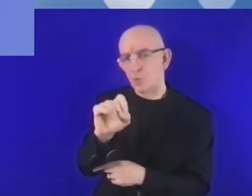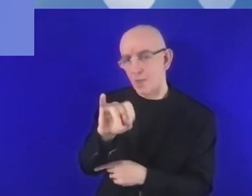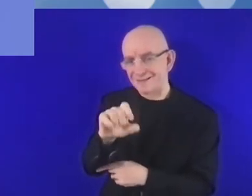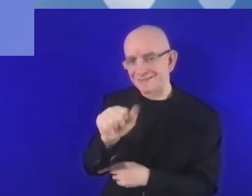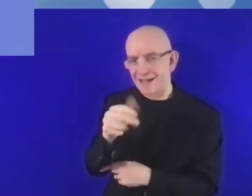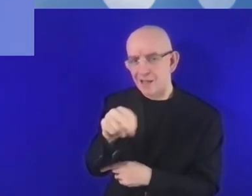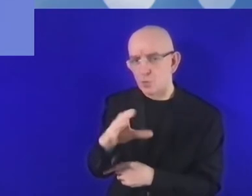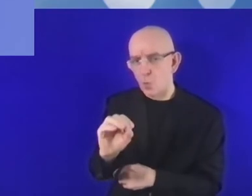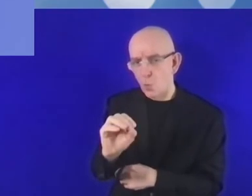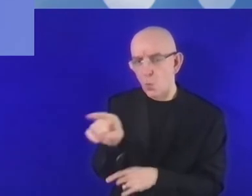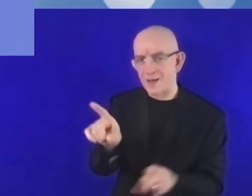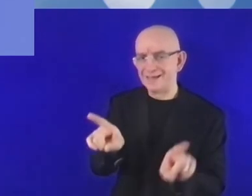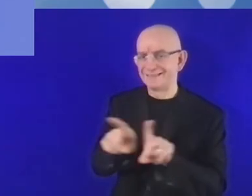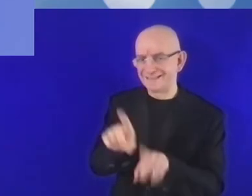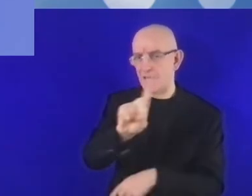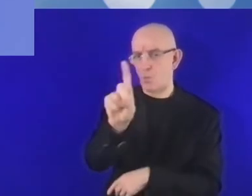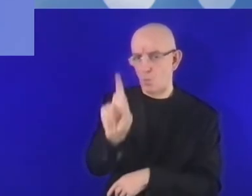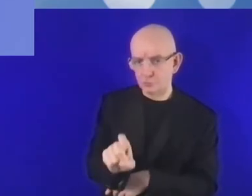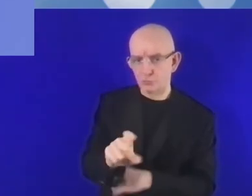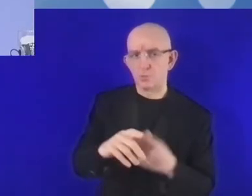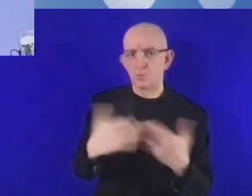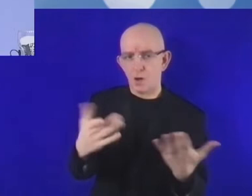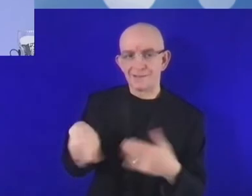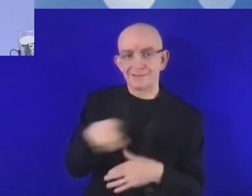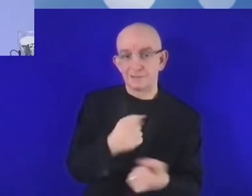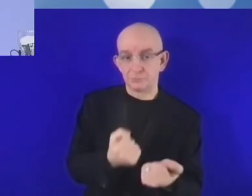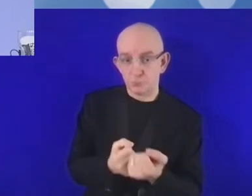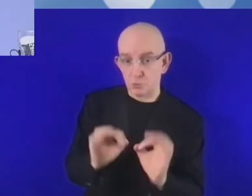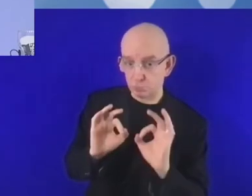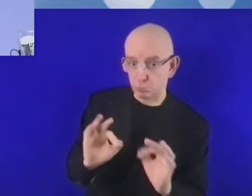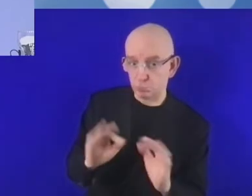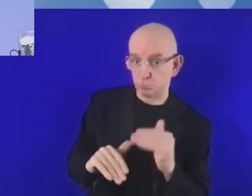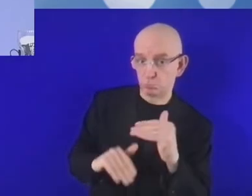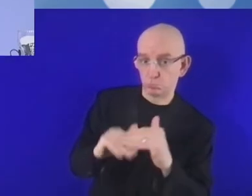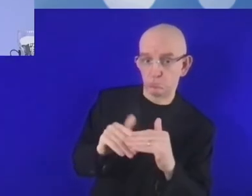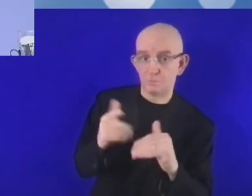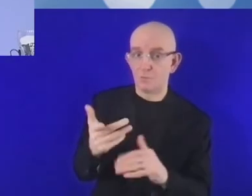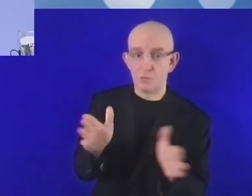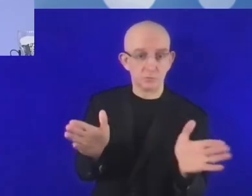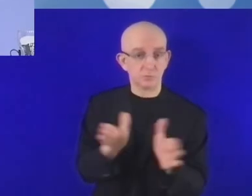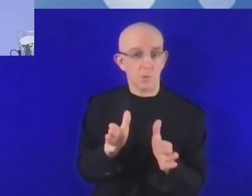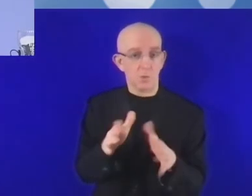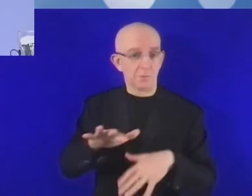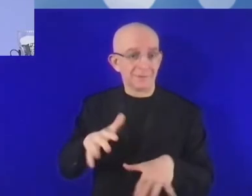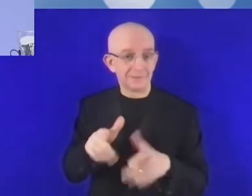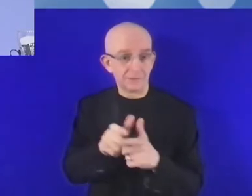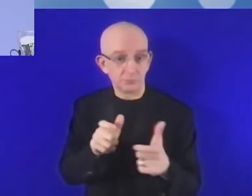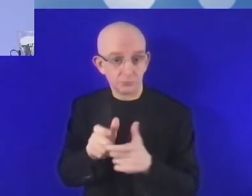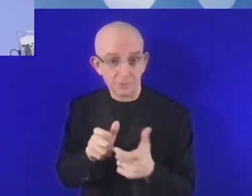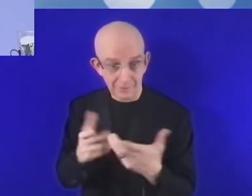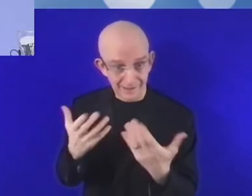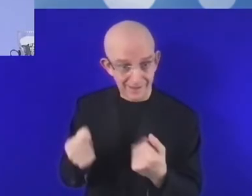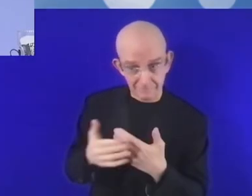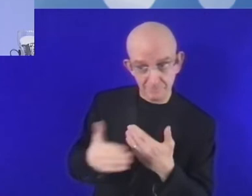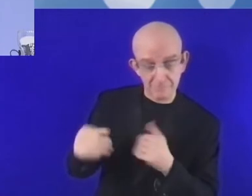dotyczące tego, czy już wystarczające wsparcie finansowe oferujemy sektorowi MŚP, czy może coś